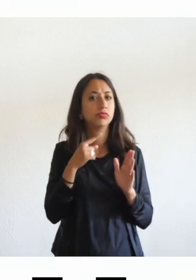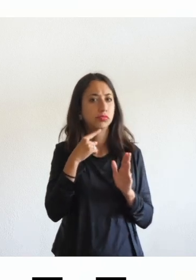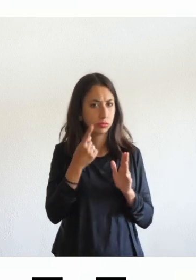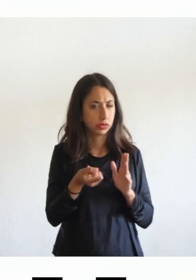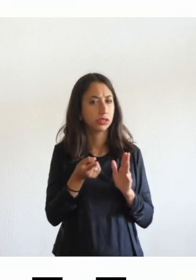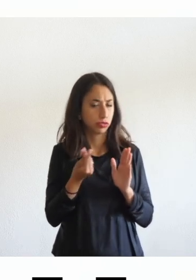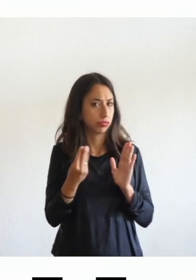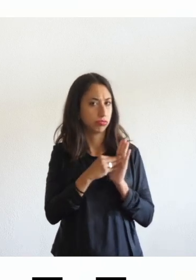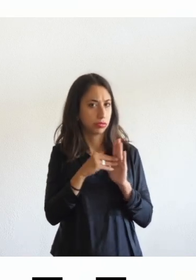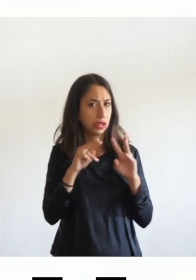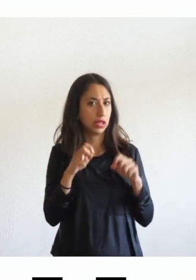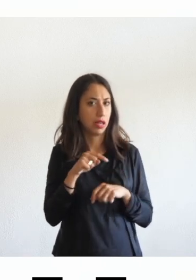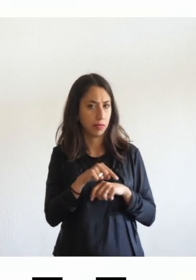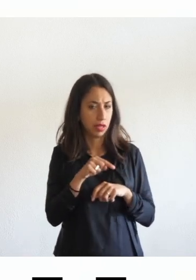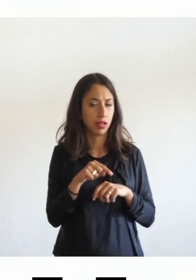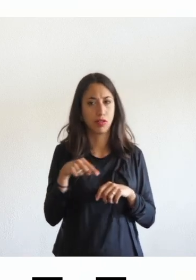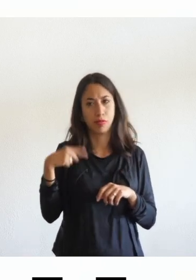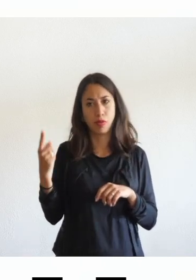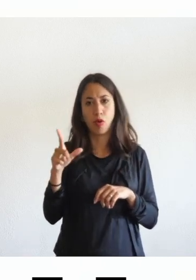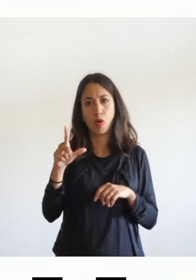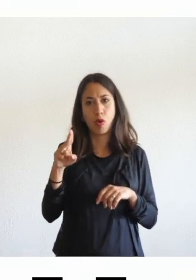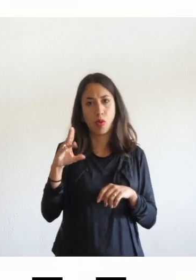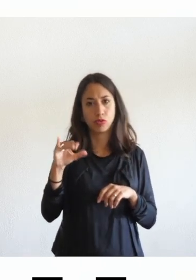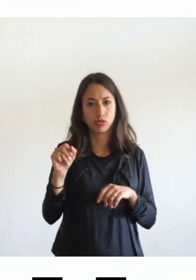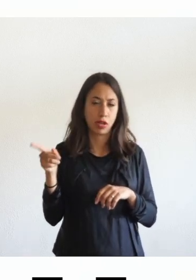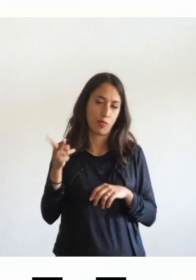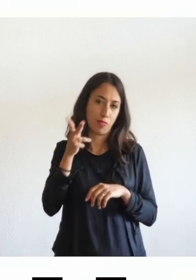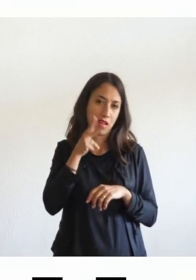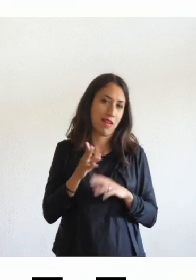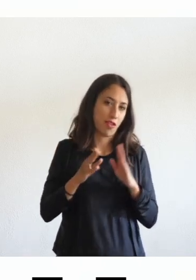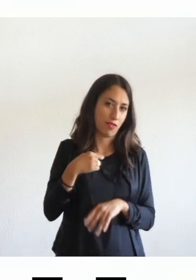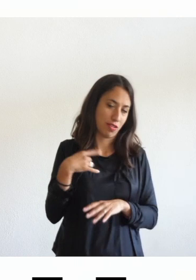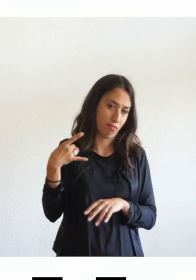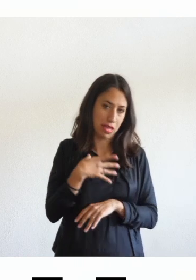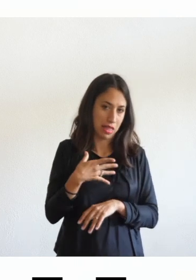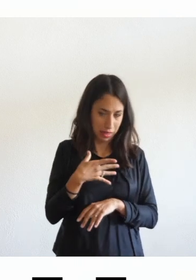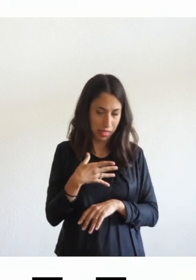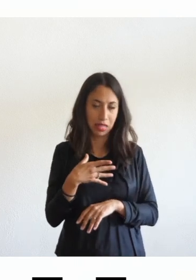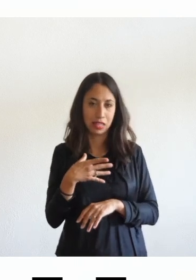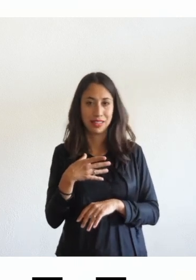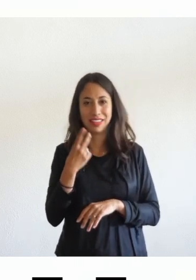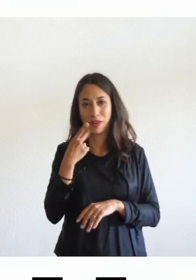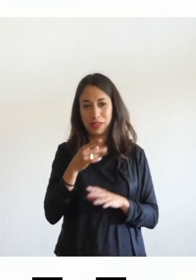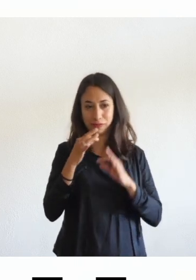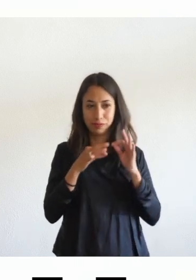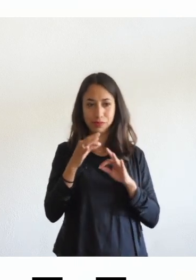tema ma ovviamente Lucia sarà molto più brava di me a spiegarvi questo aspetto.